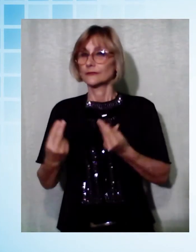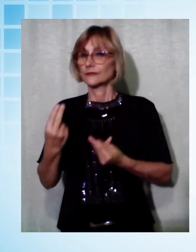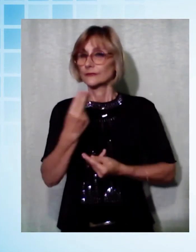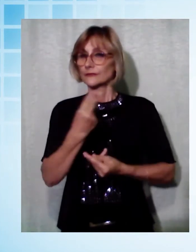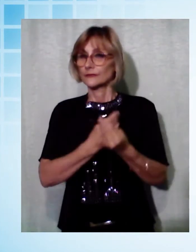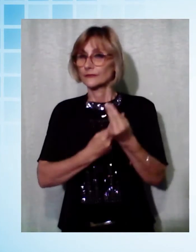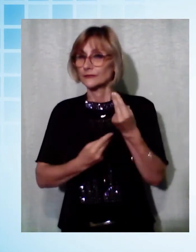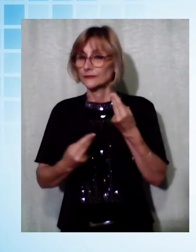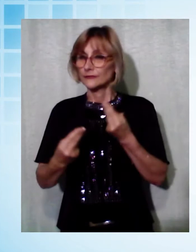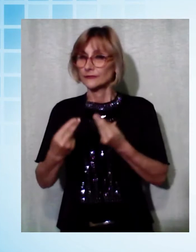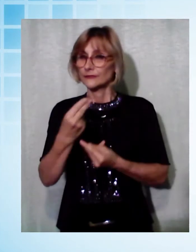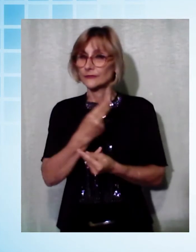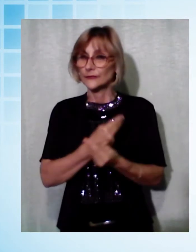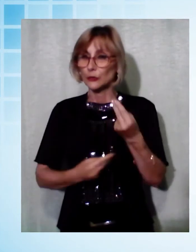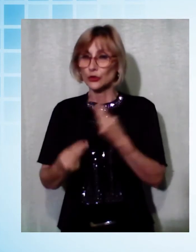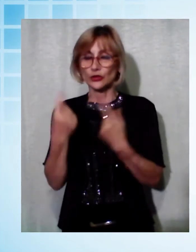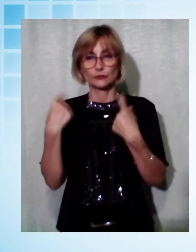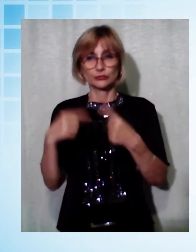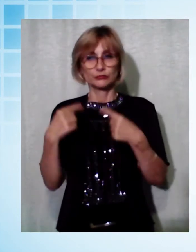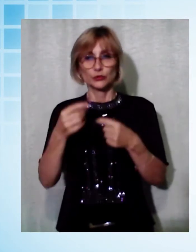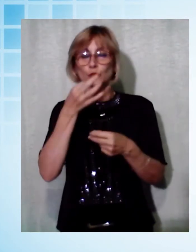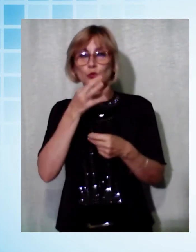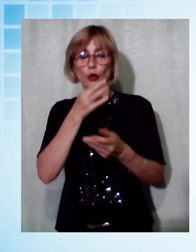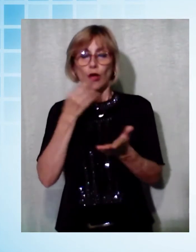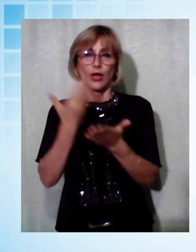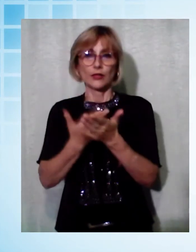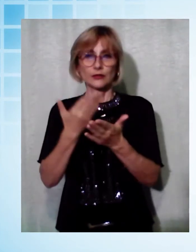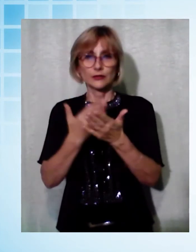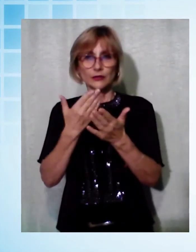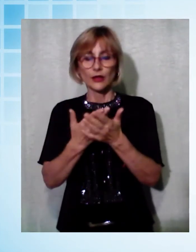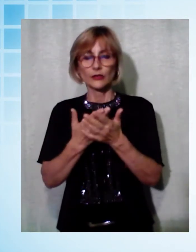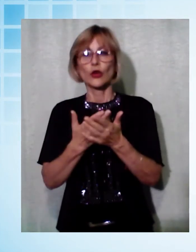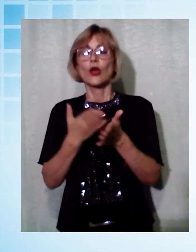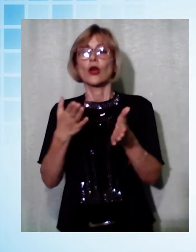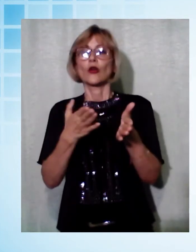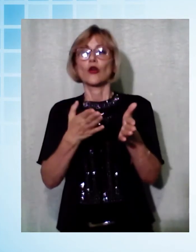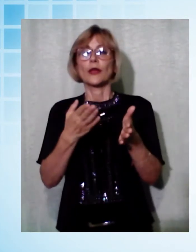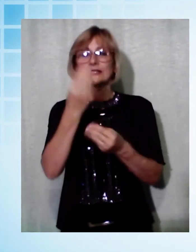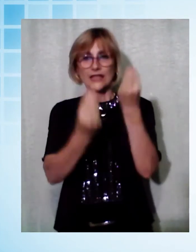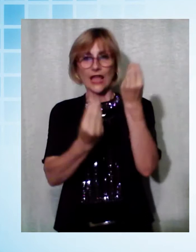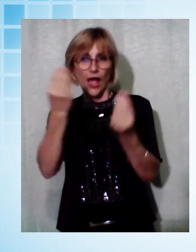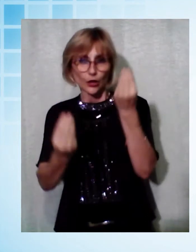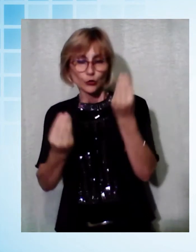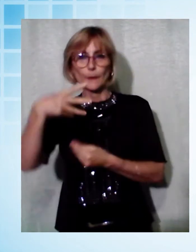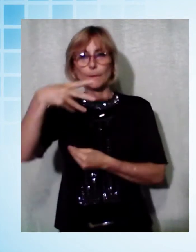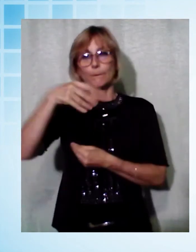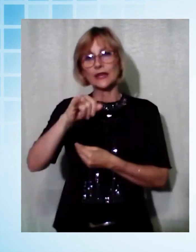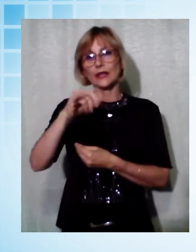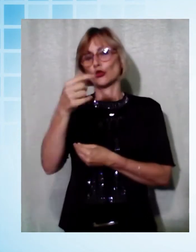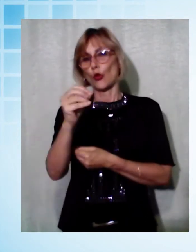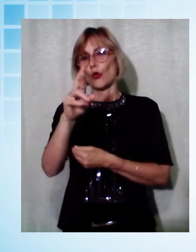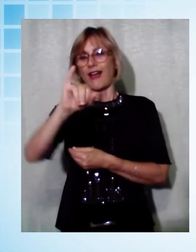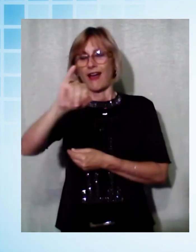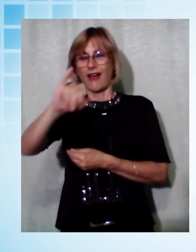attraente e adatto alla maestosità dell'estate di Mitorai. Bisogna che sia un grande progetto nazionale, su questo stiamo lavorando, stiamo